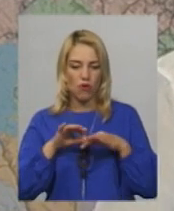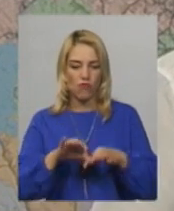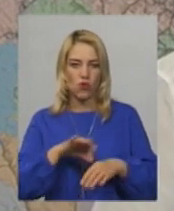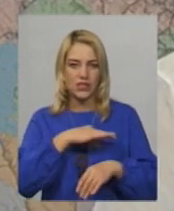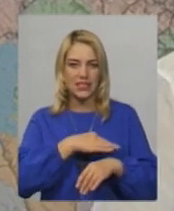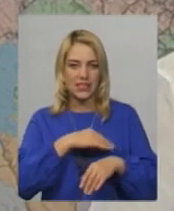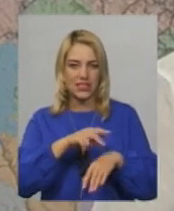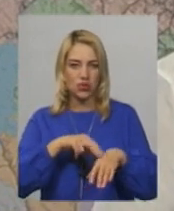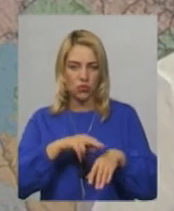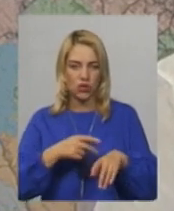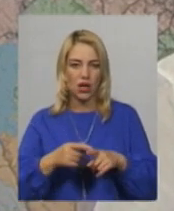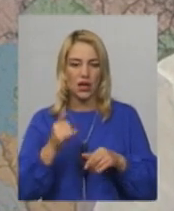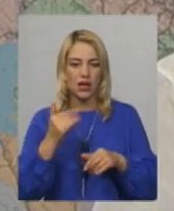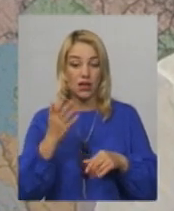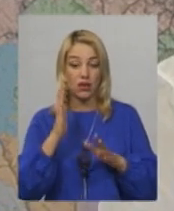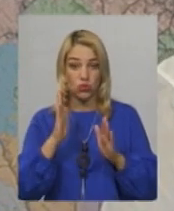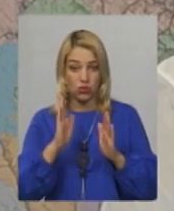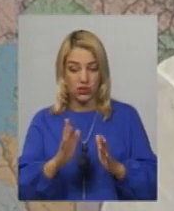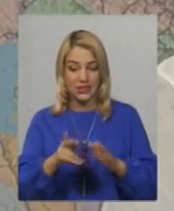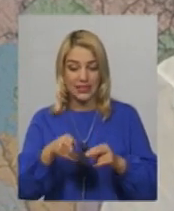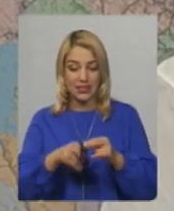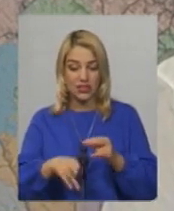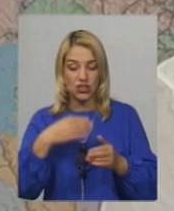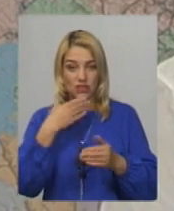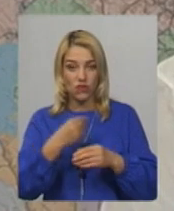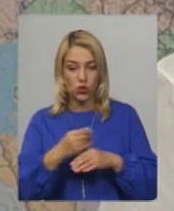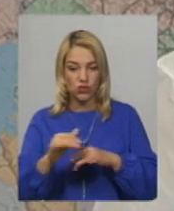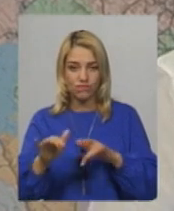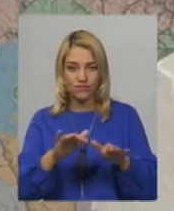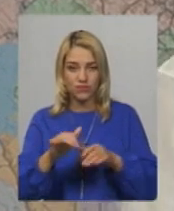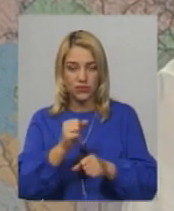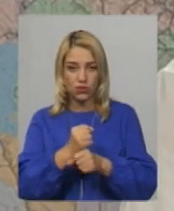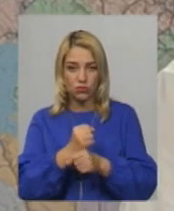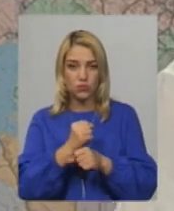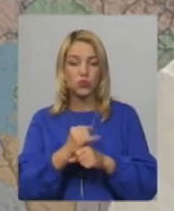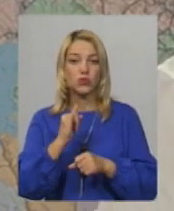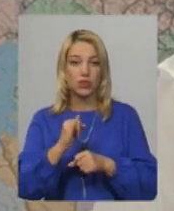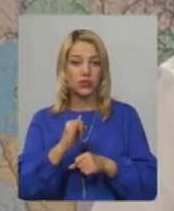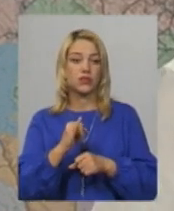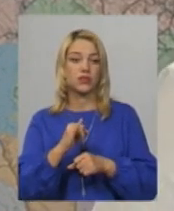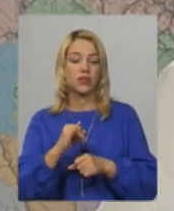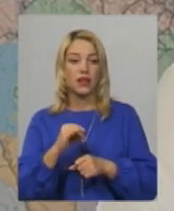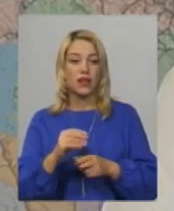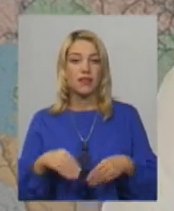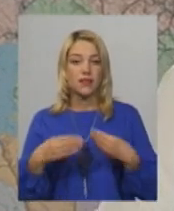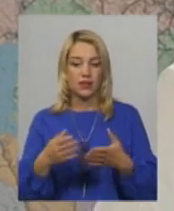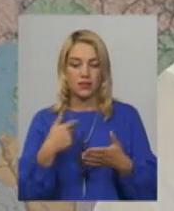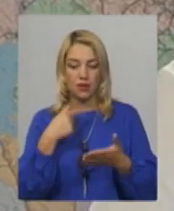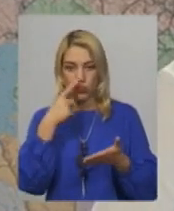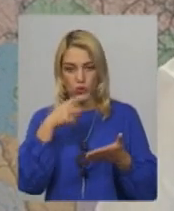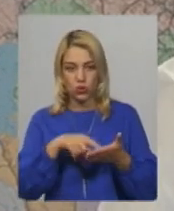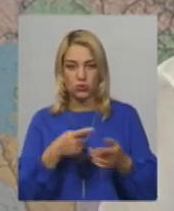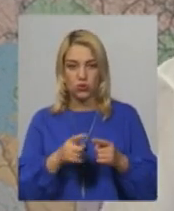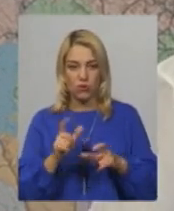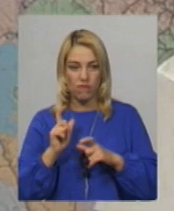Як тільки слідчо-оперативна група закінчить свої дії і надасть нам доступ до цього